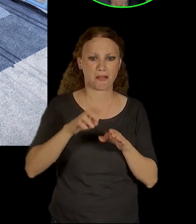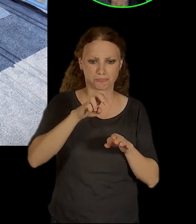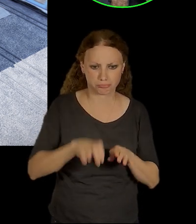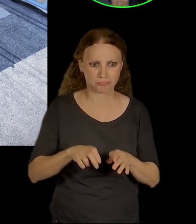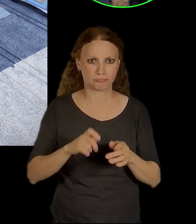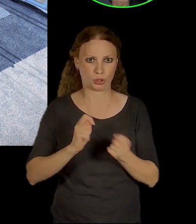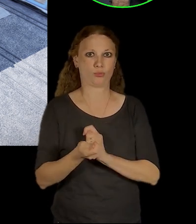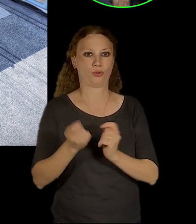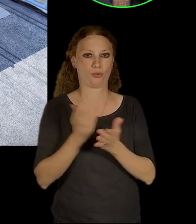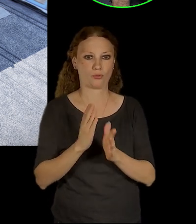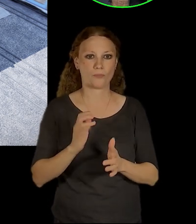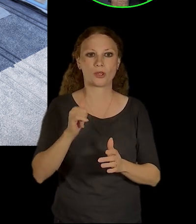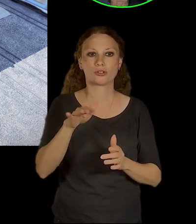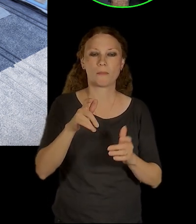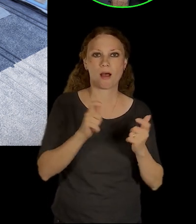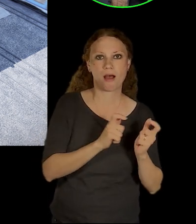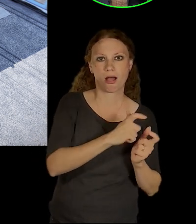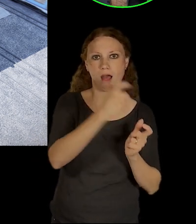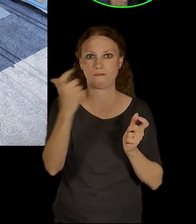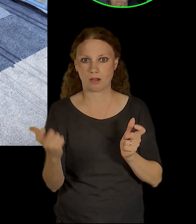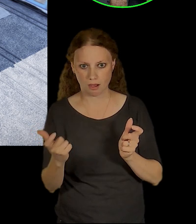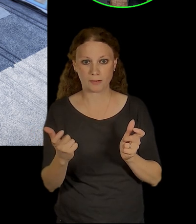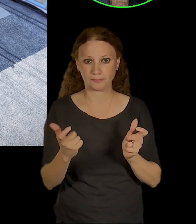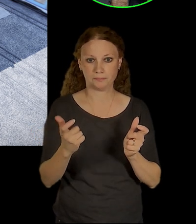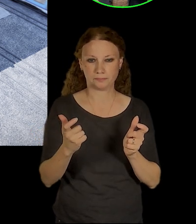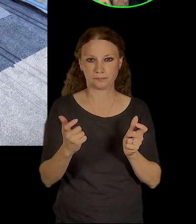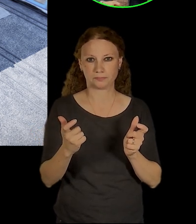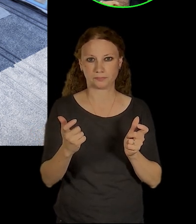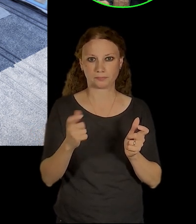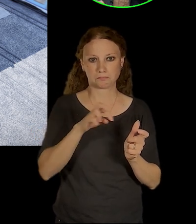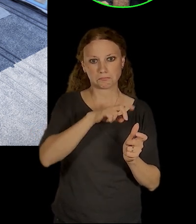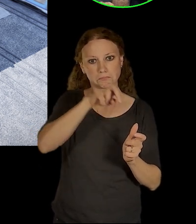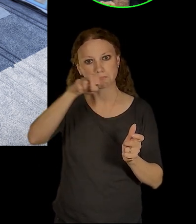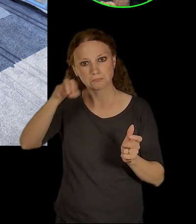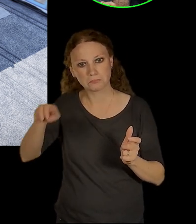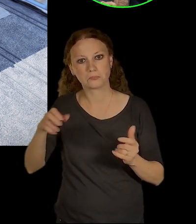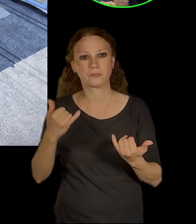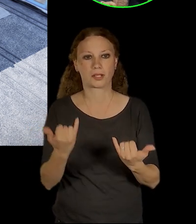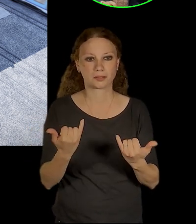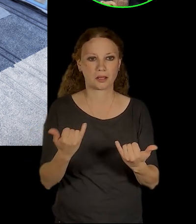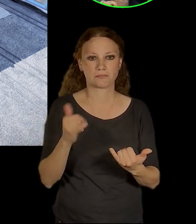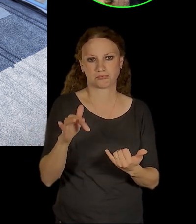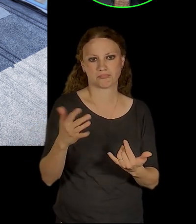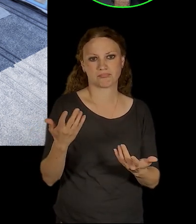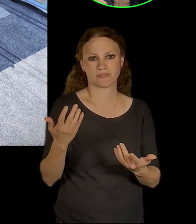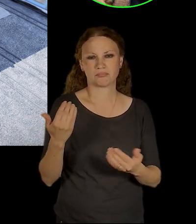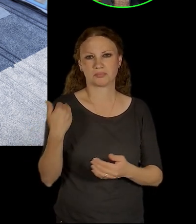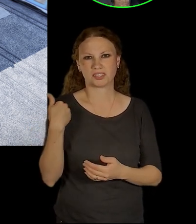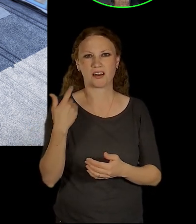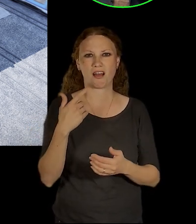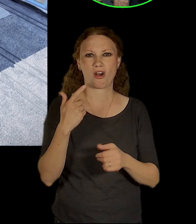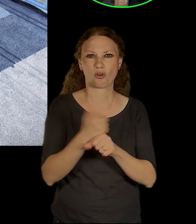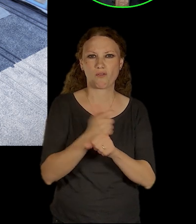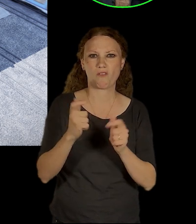tady ta lávka, která vlastně navazuje na tu platformu. Tam teď je taková stará kovová lávka, ta